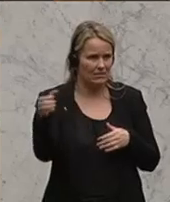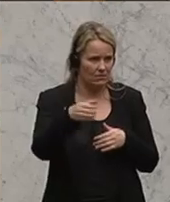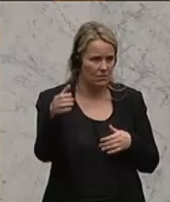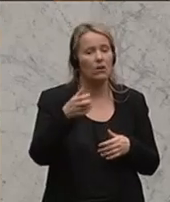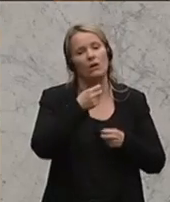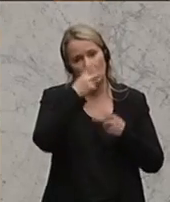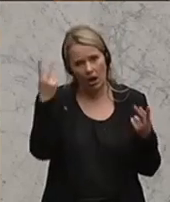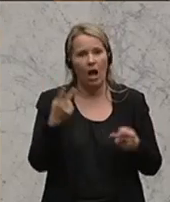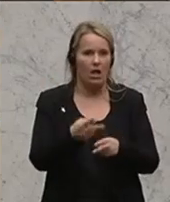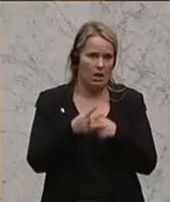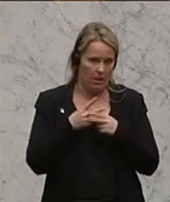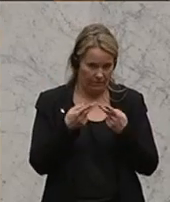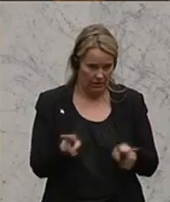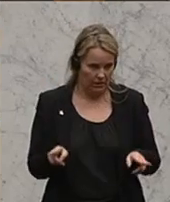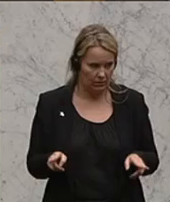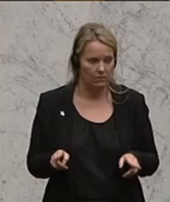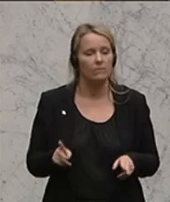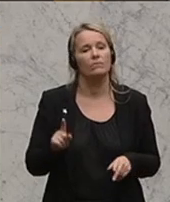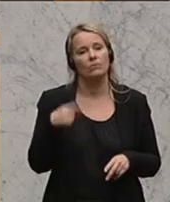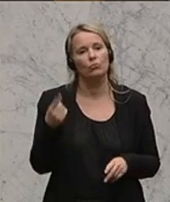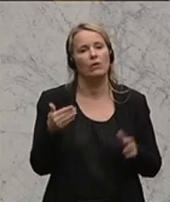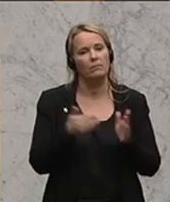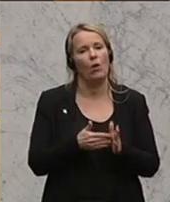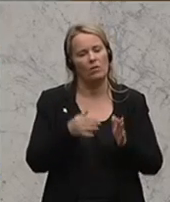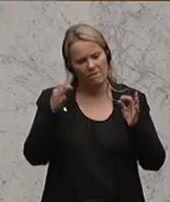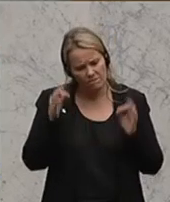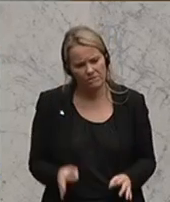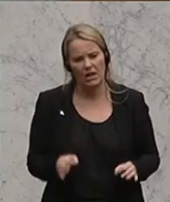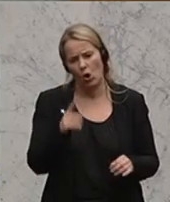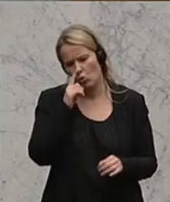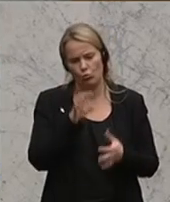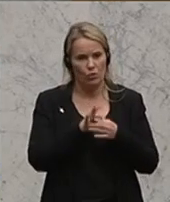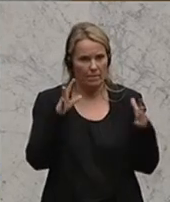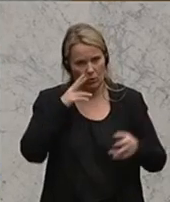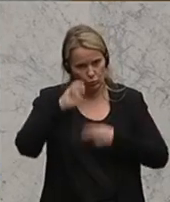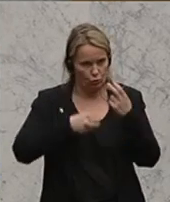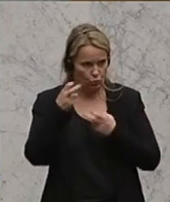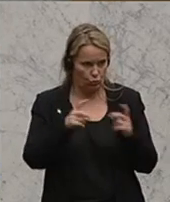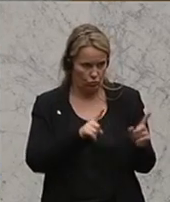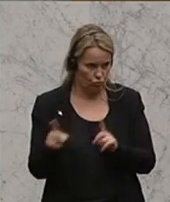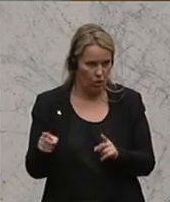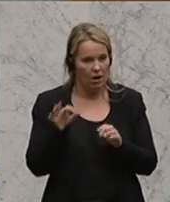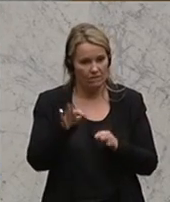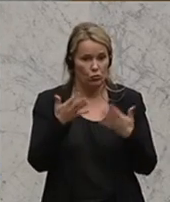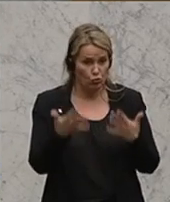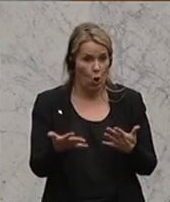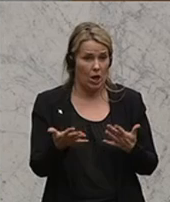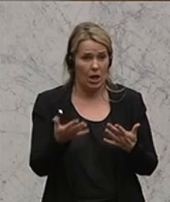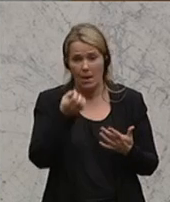sie hilfreich. Und vor allem brauchen wir eine wirklich unabhängige Untersuchungsstelle für solche